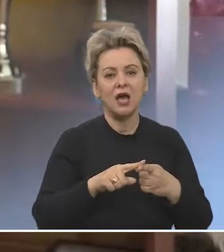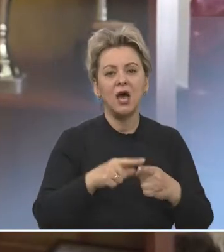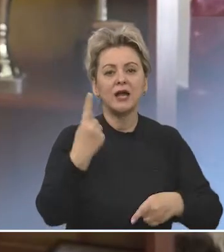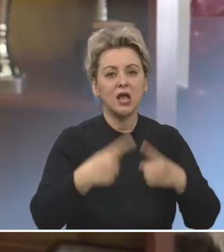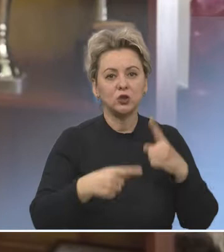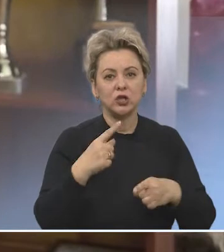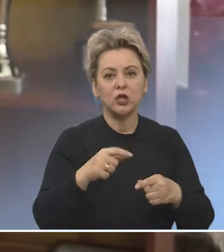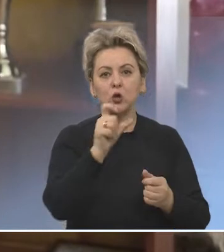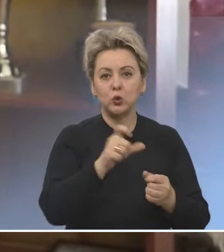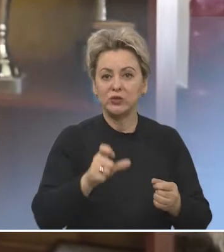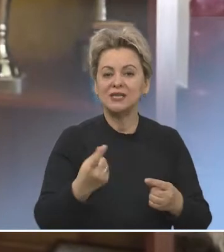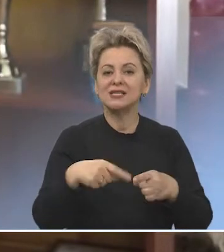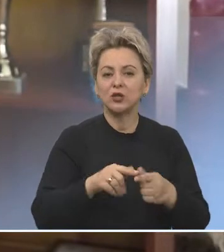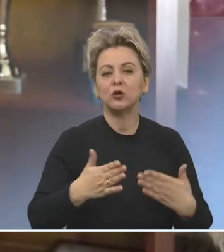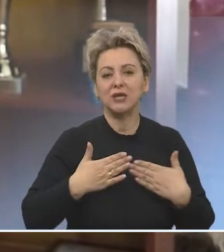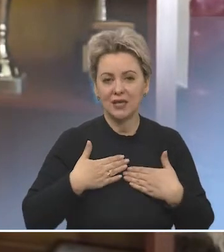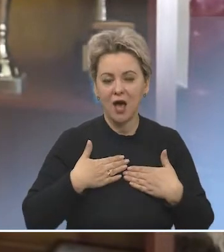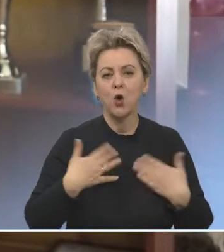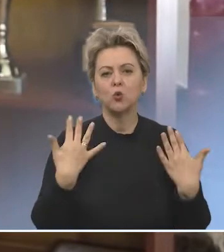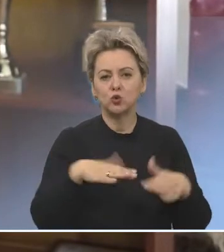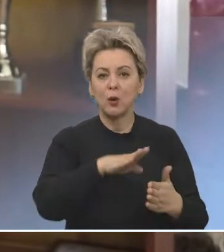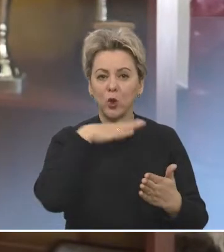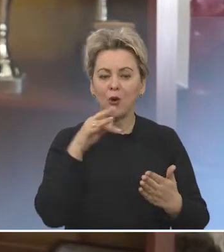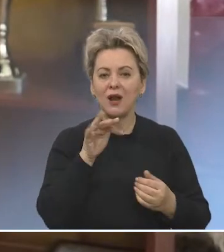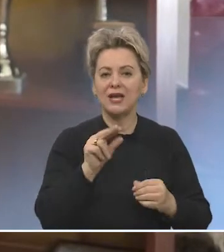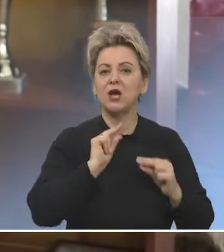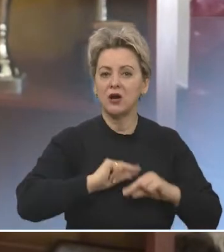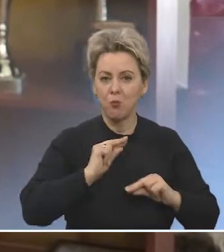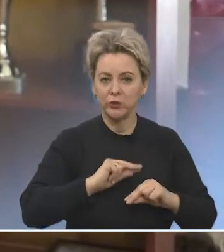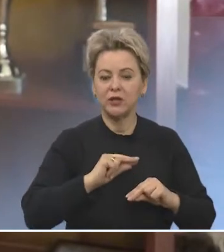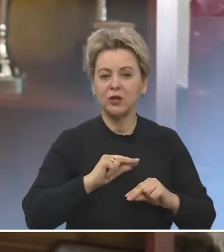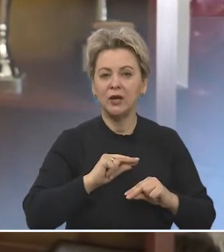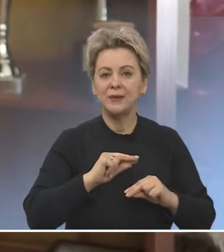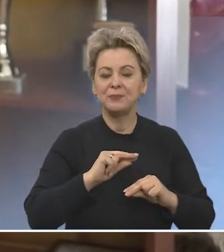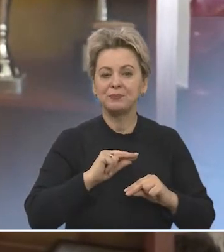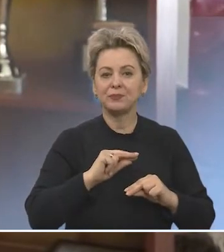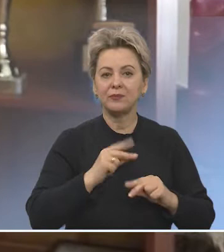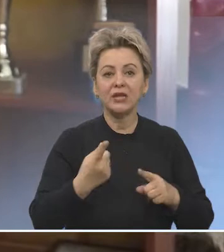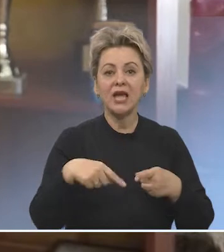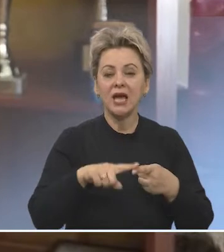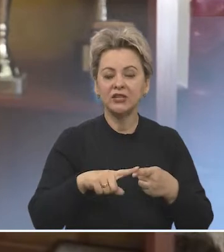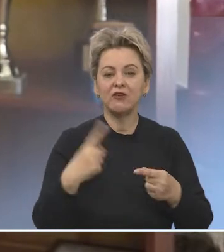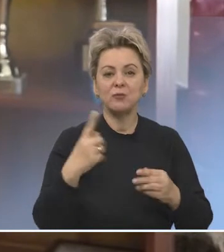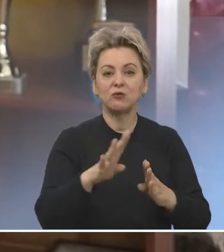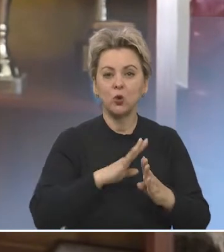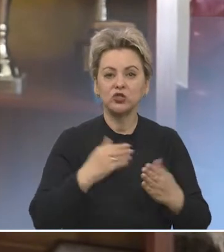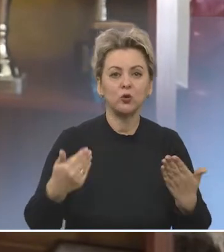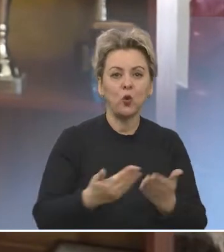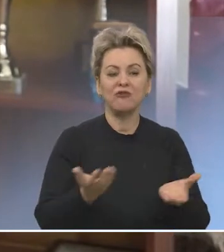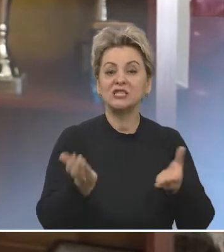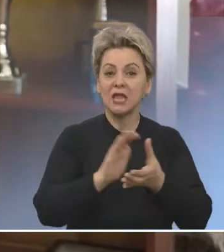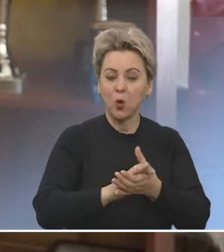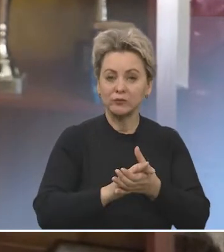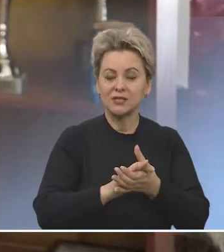это родные люди, с которыми я уже много лет работаю. Это в первую